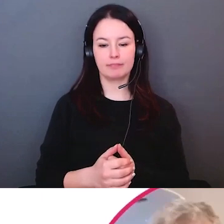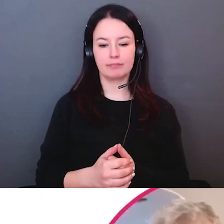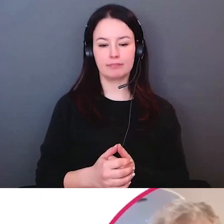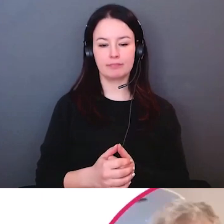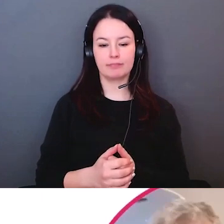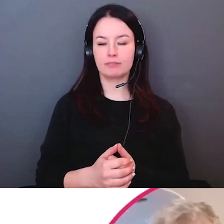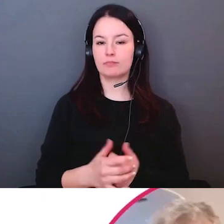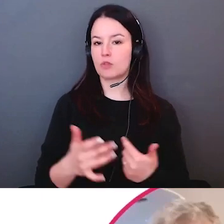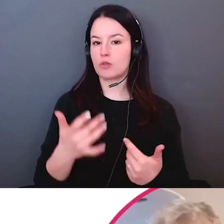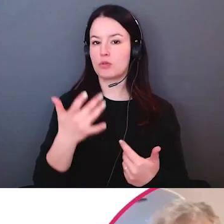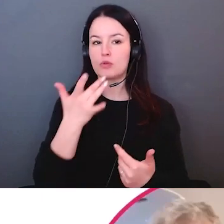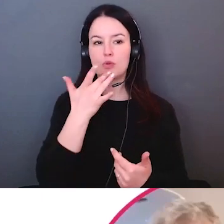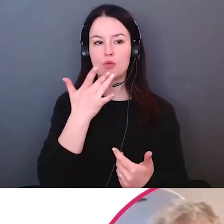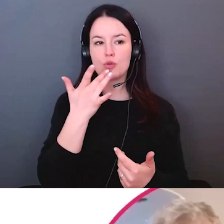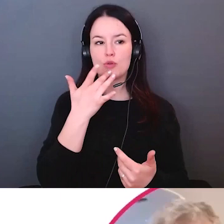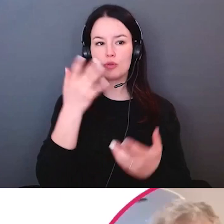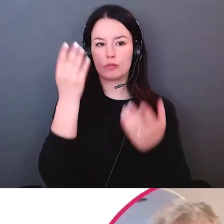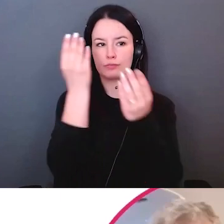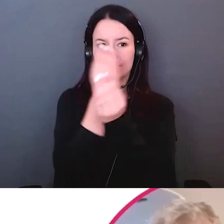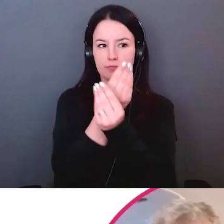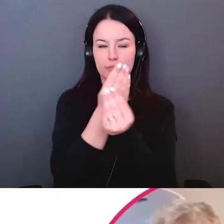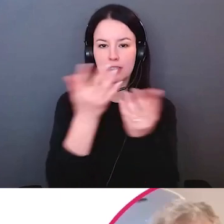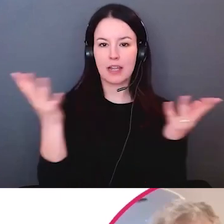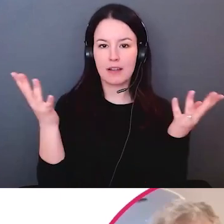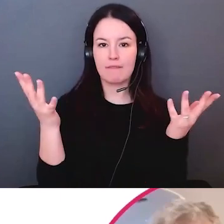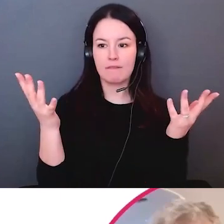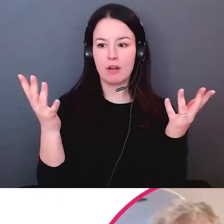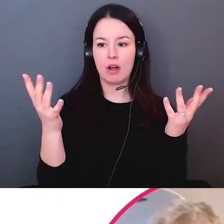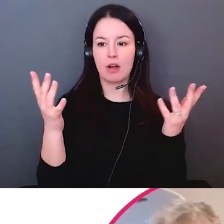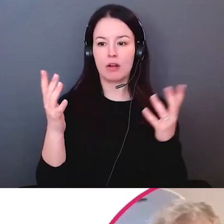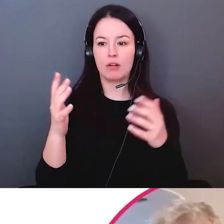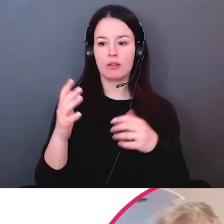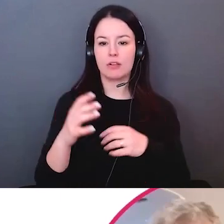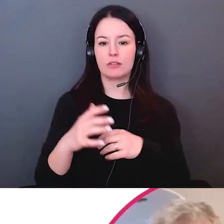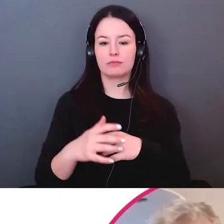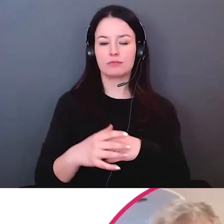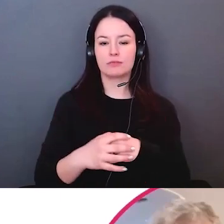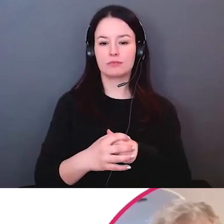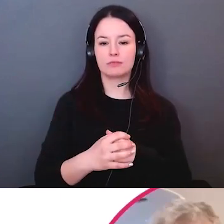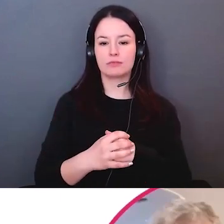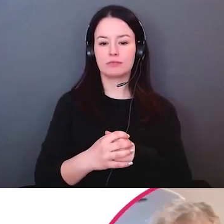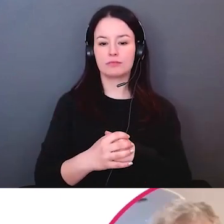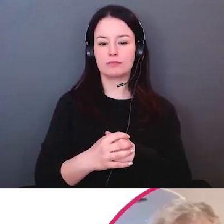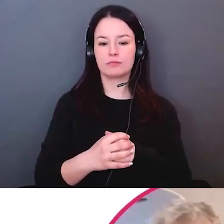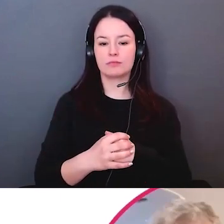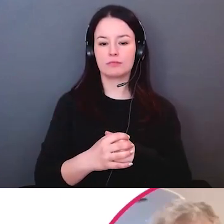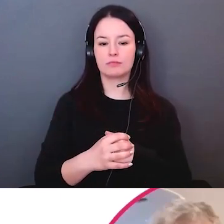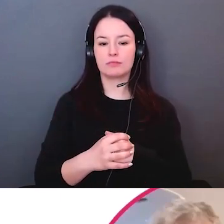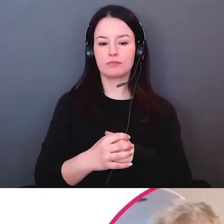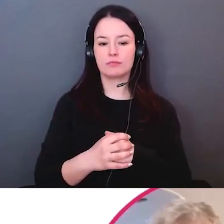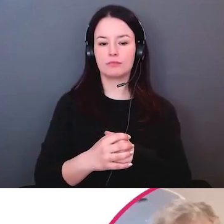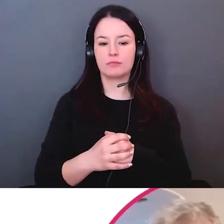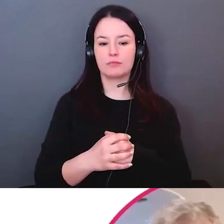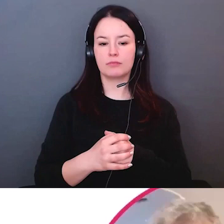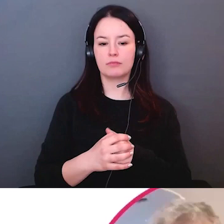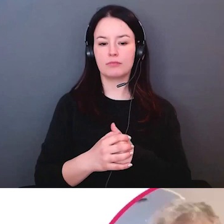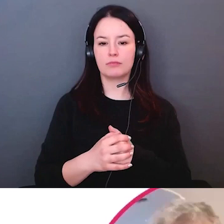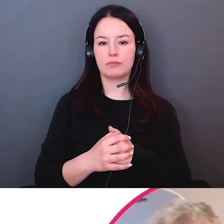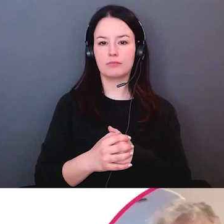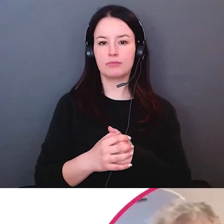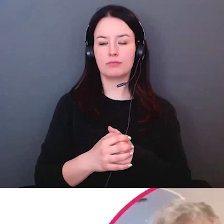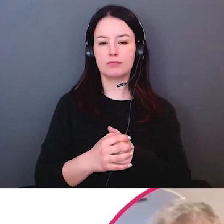Elle a développé un modèle anti-oppression, anti